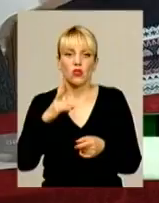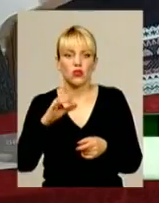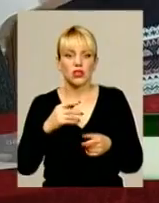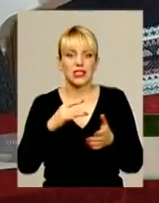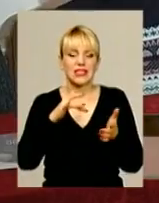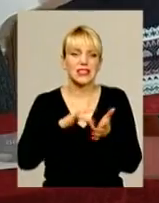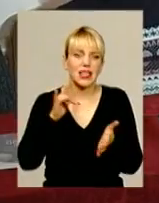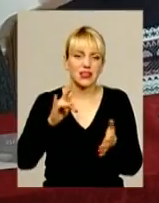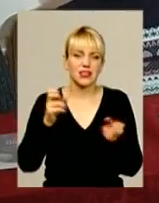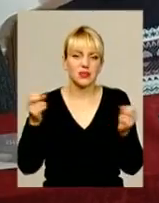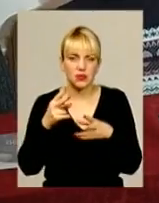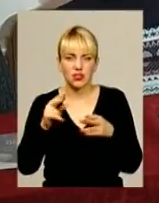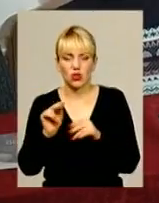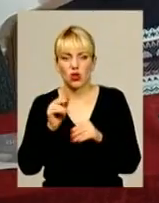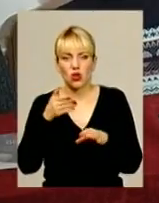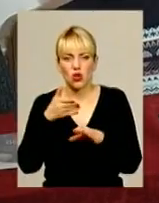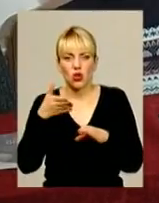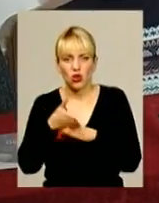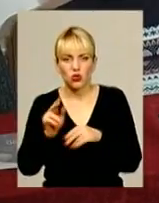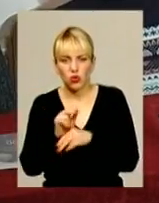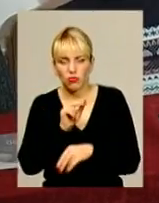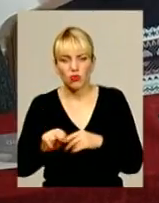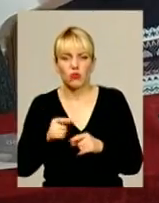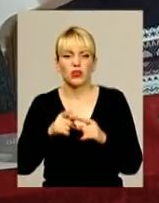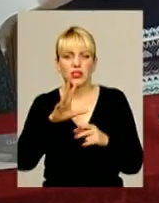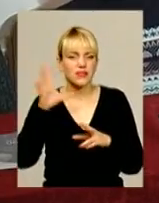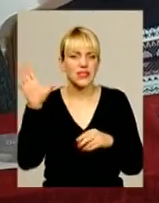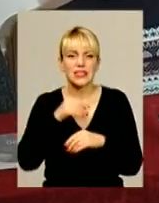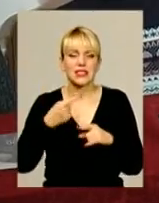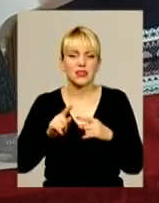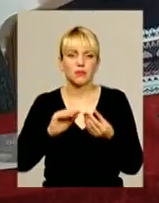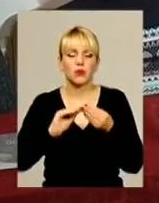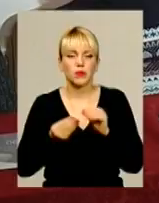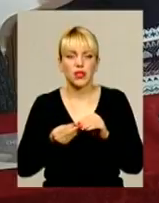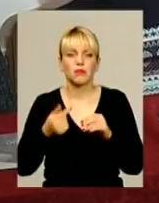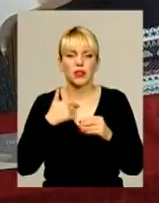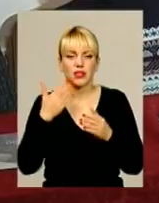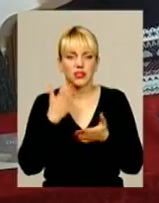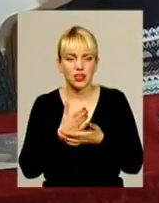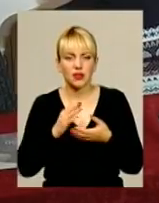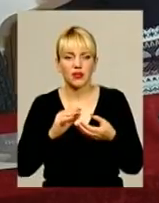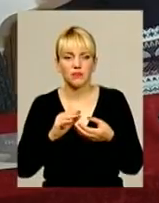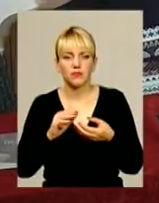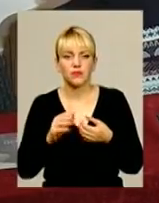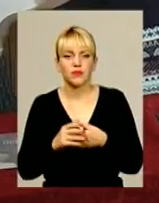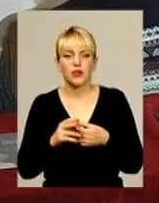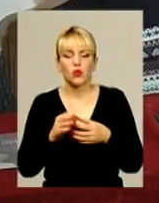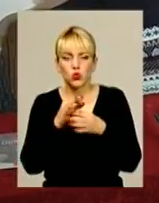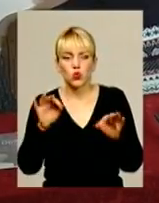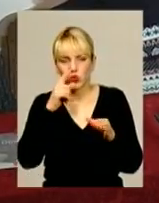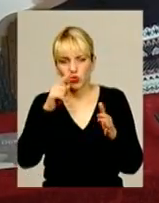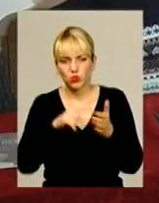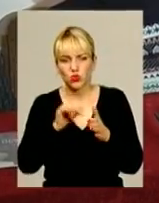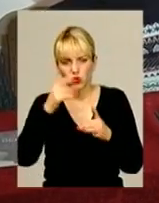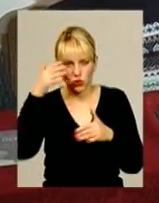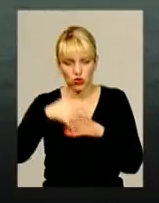центри паліативної допомоги, чи якісь групи, тобто ця проблема стає доступнішою